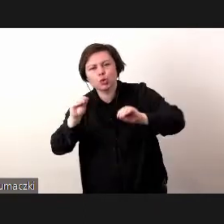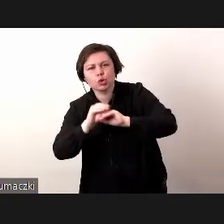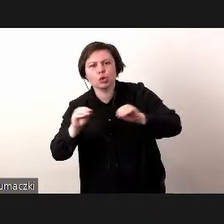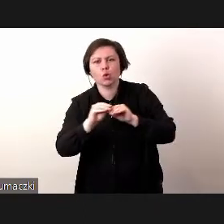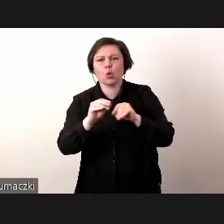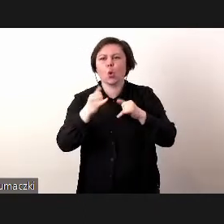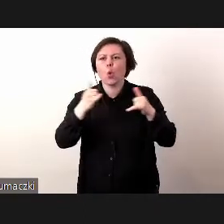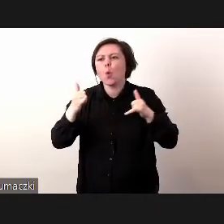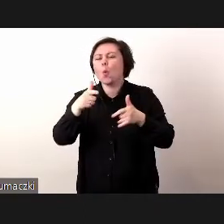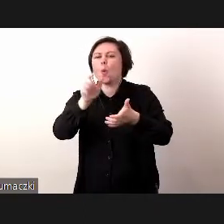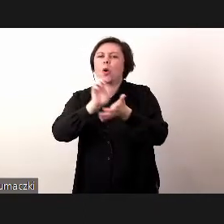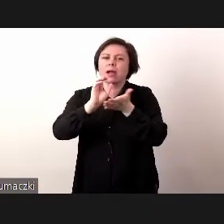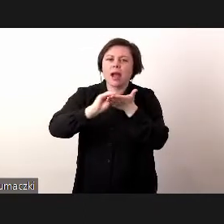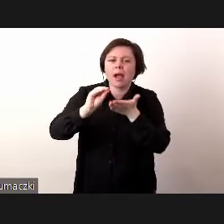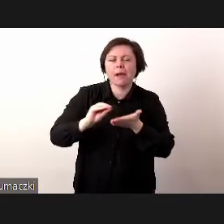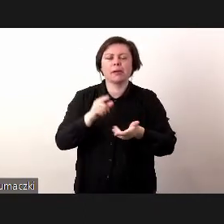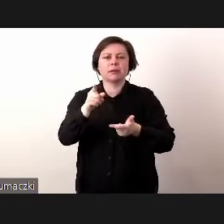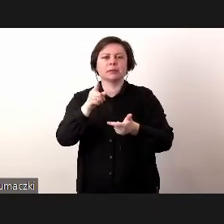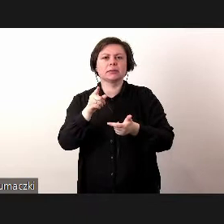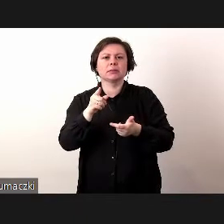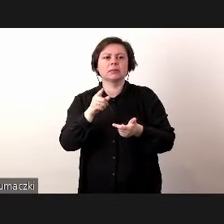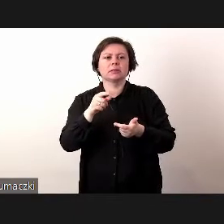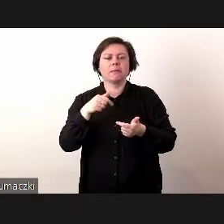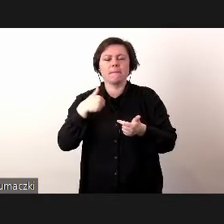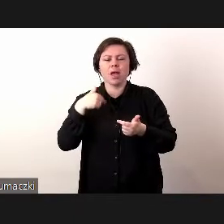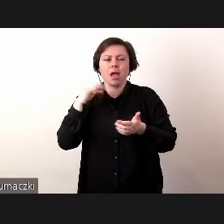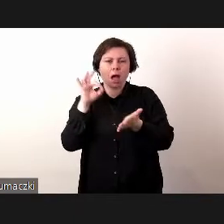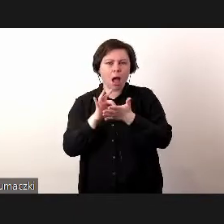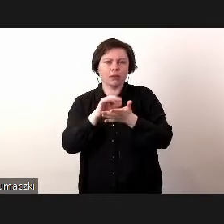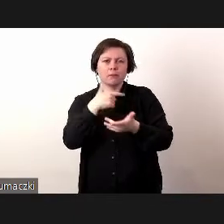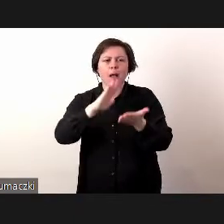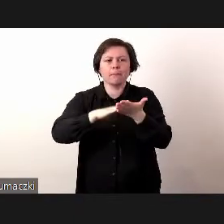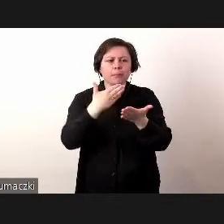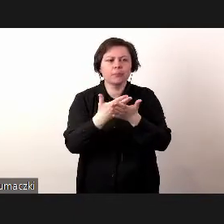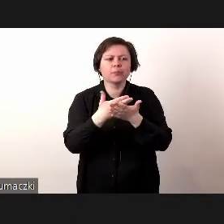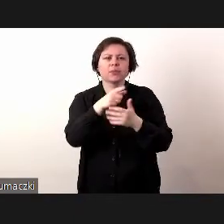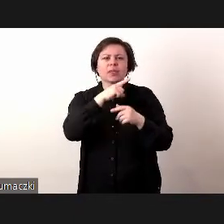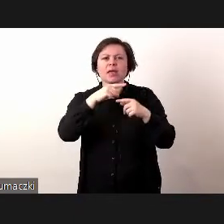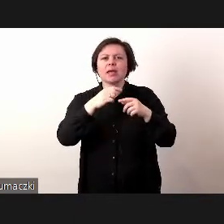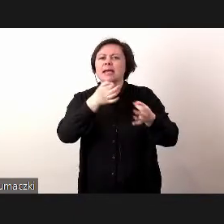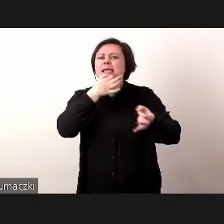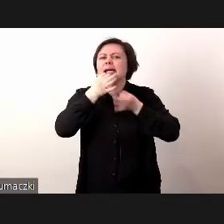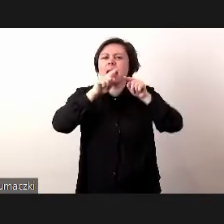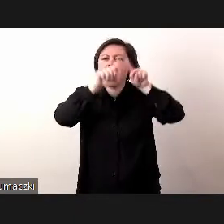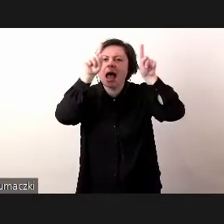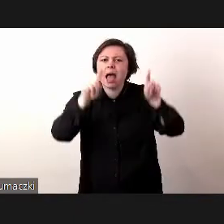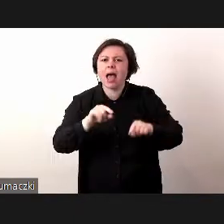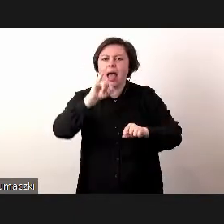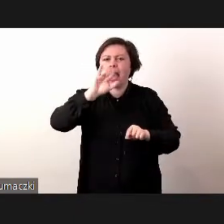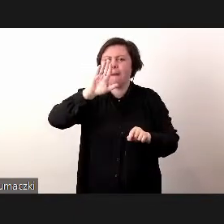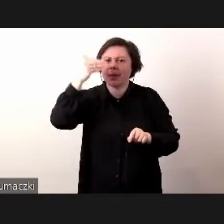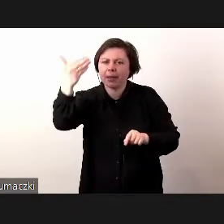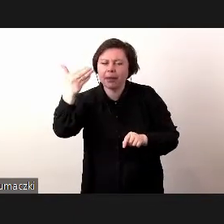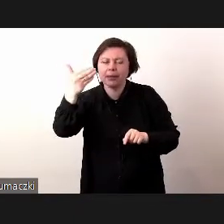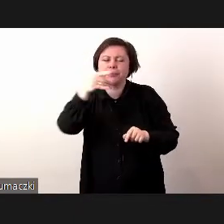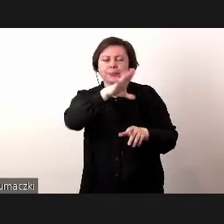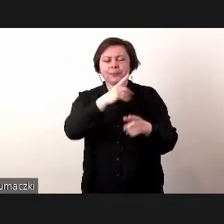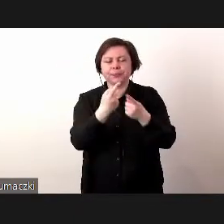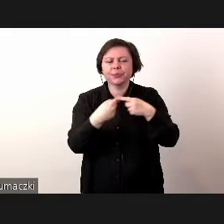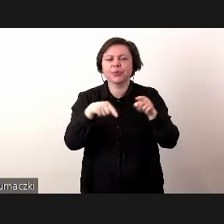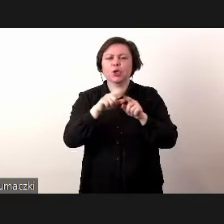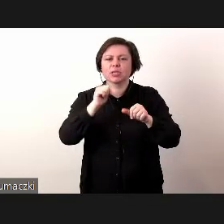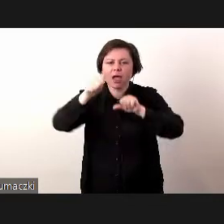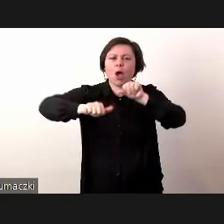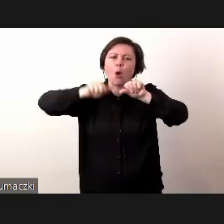z różnych artykułów. Tutaj akurat my przytaczamy takie przykłady z ankiety IBM, która jest realizowana